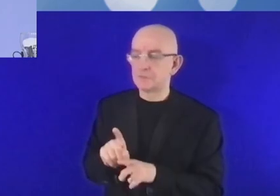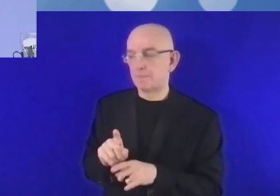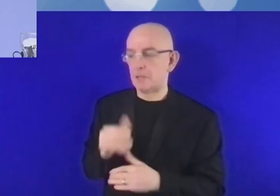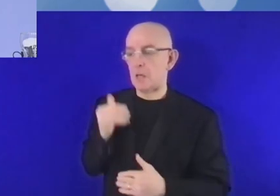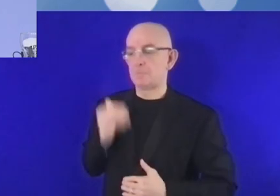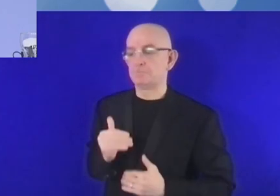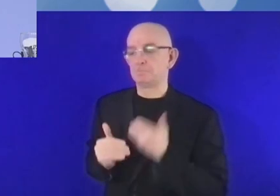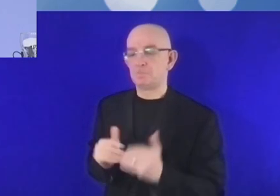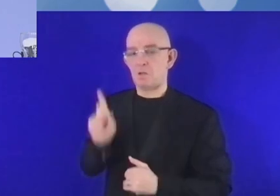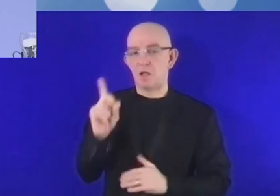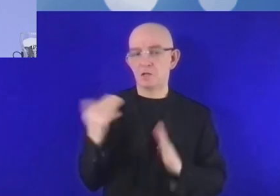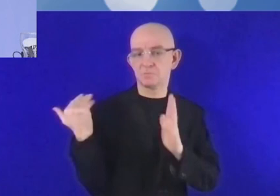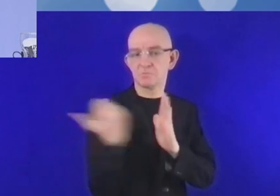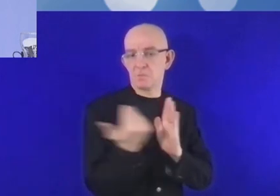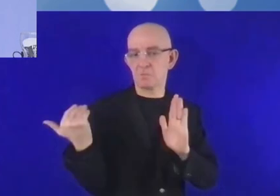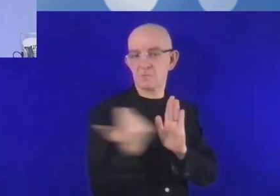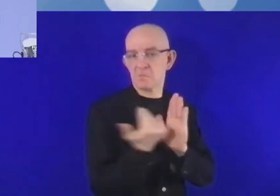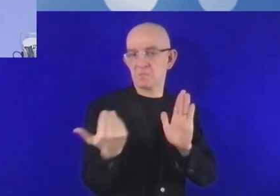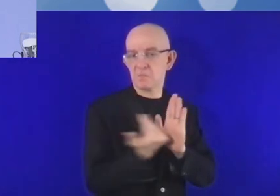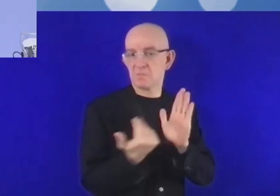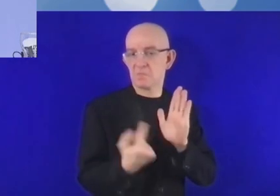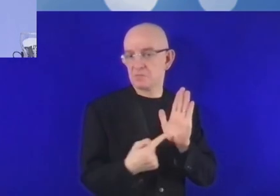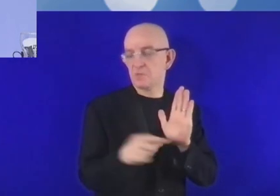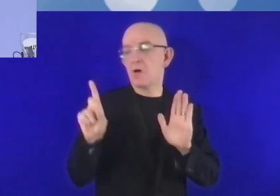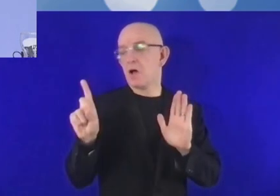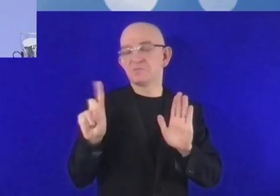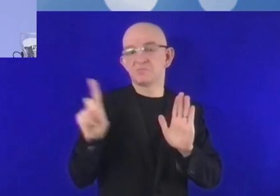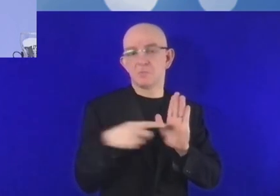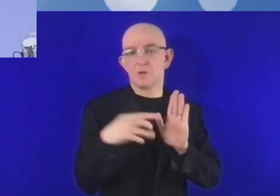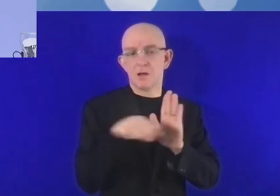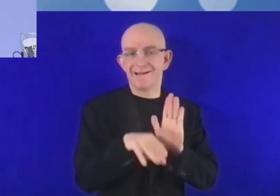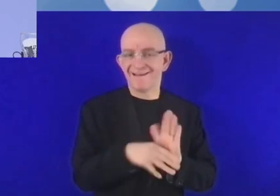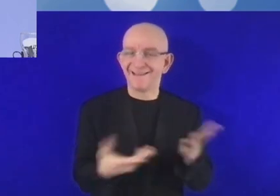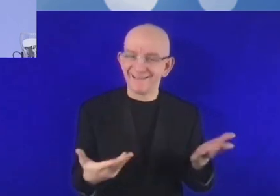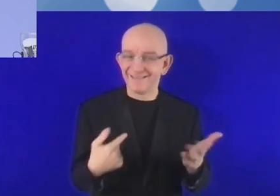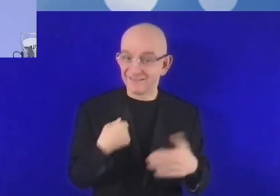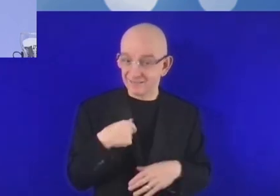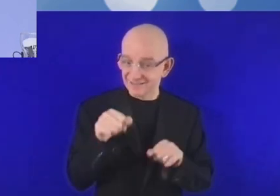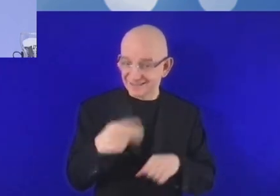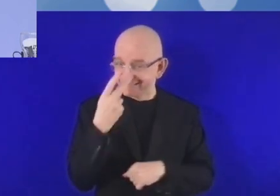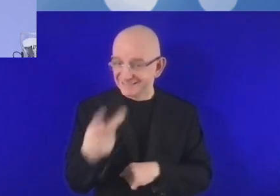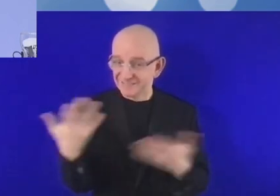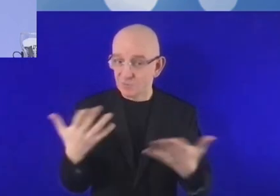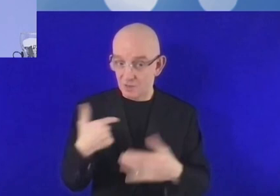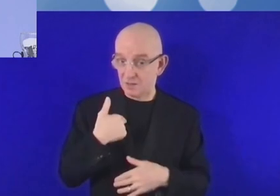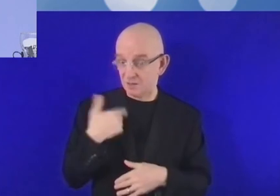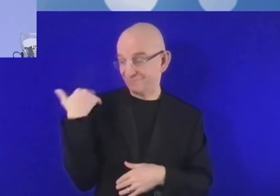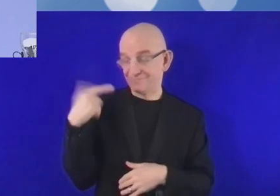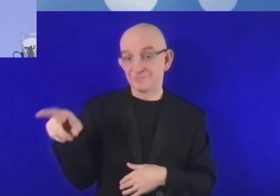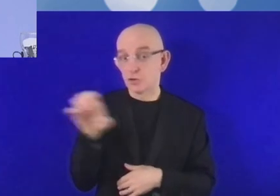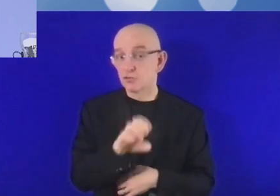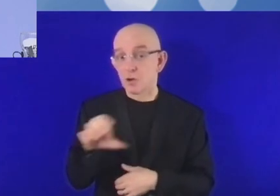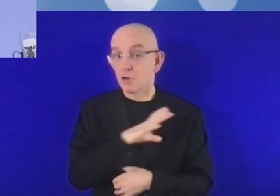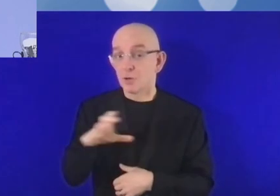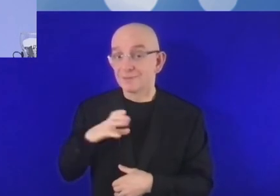peu trop orthodoxe, un peu trop prudente.